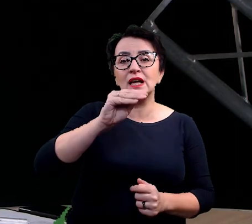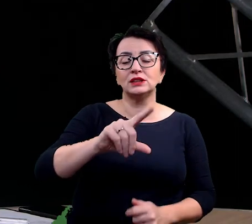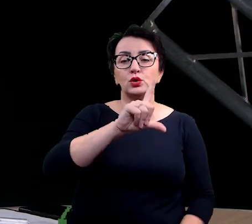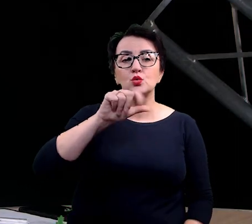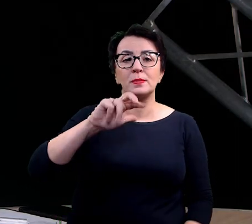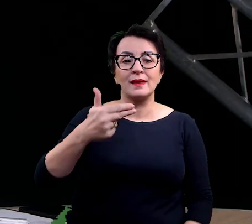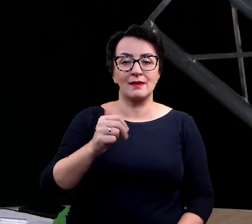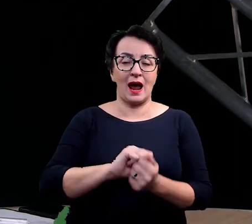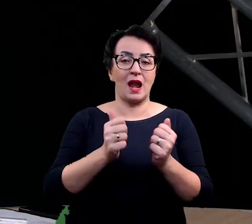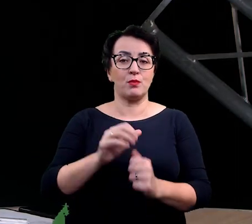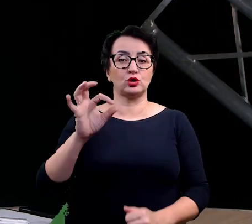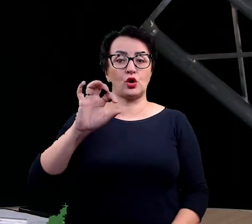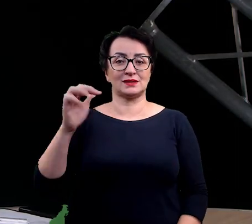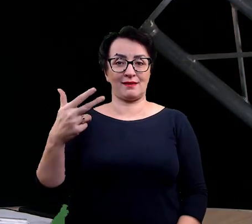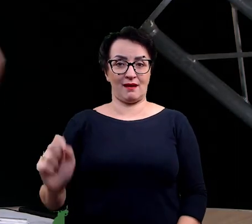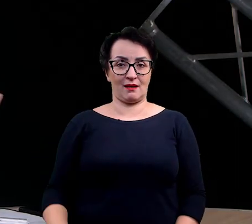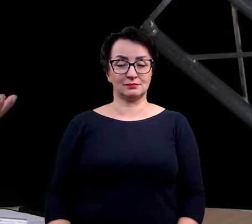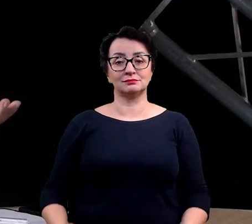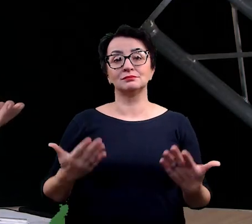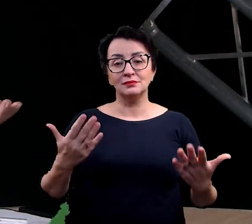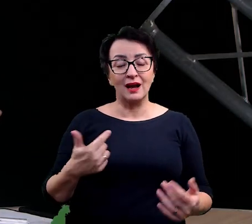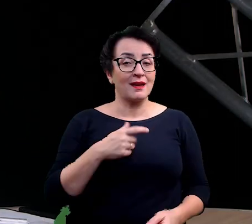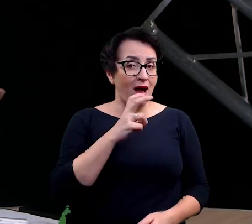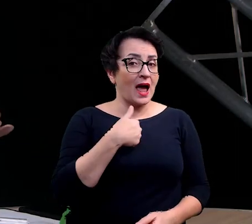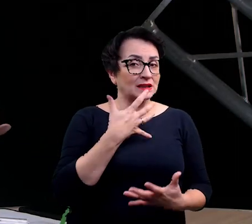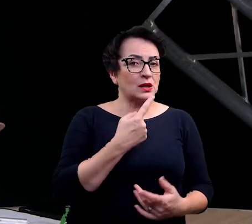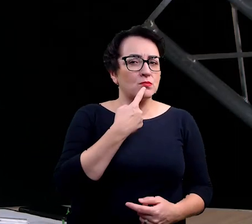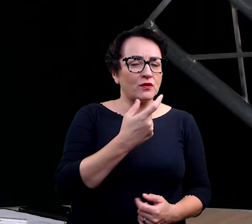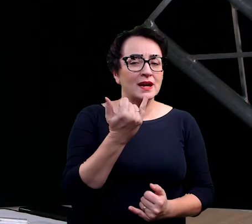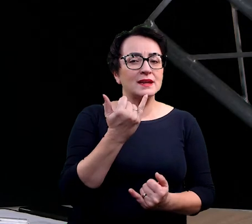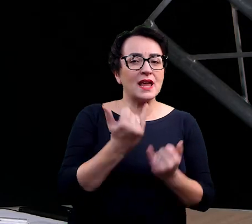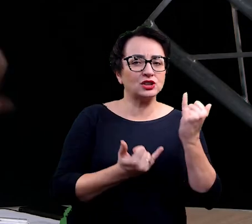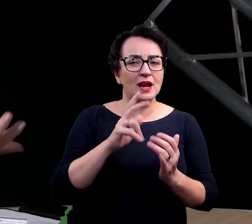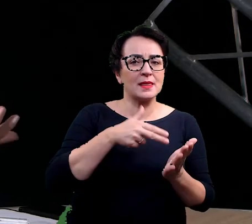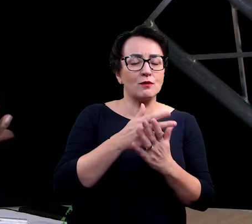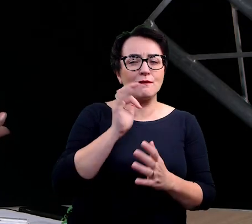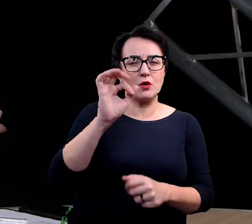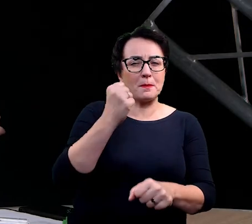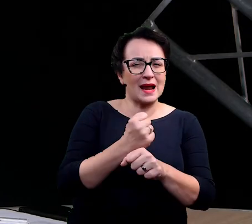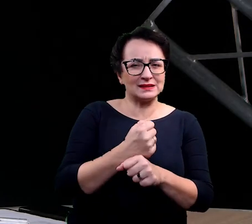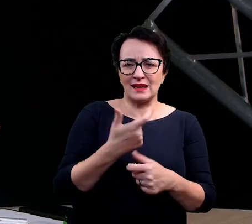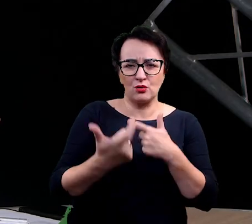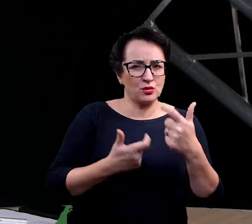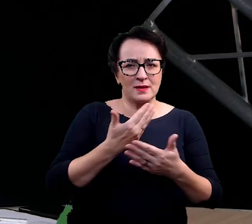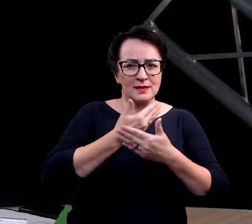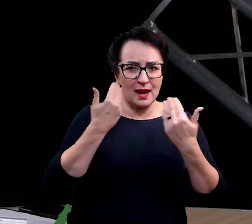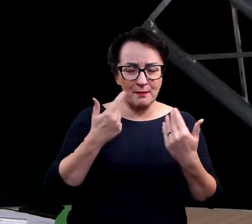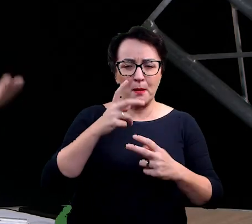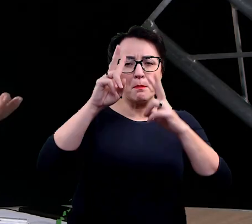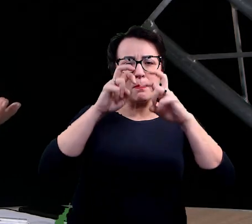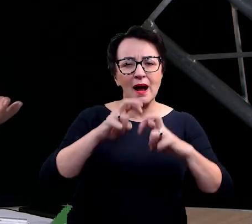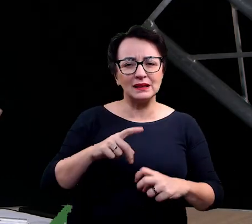jeżeli ktoś, gdyby twoja praca nie miała miejsca, albo gdybyś nie badał tych gatunków inwazyjnych i